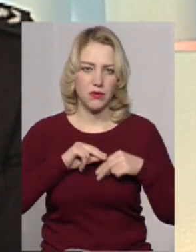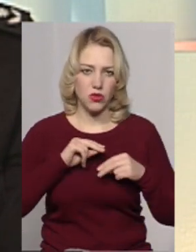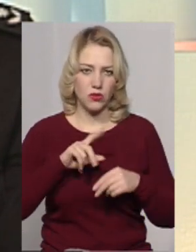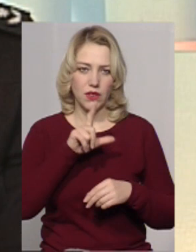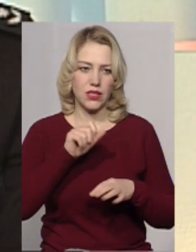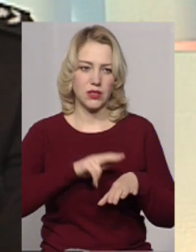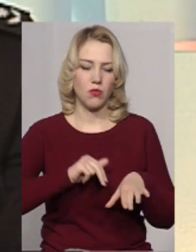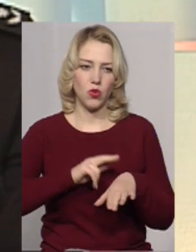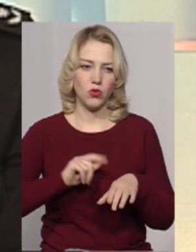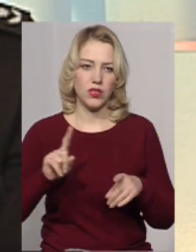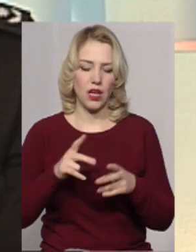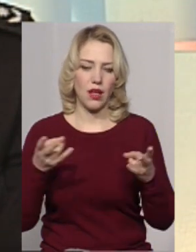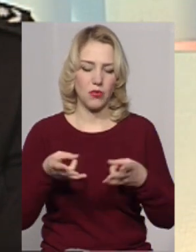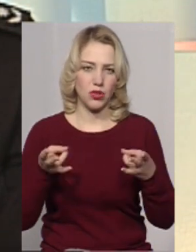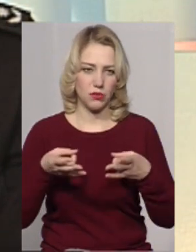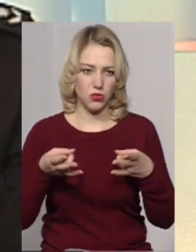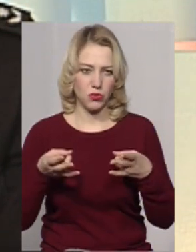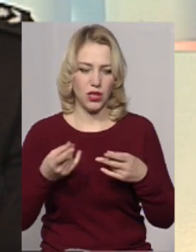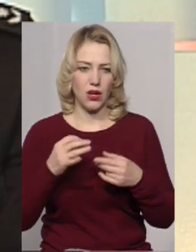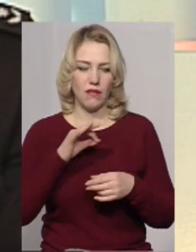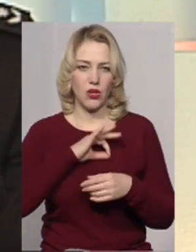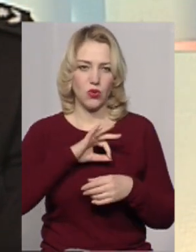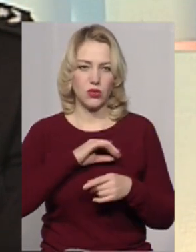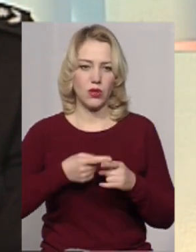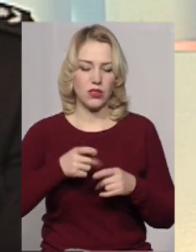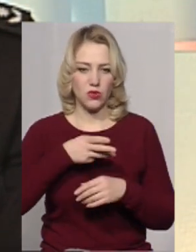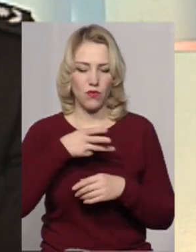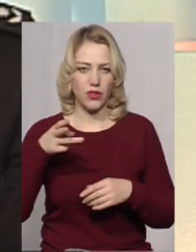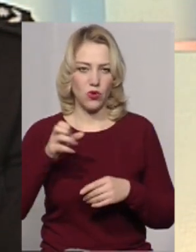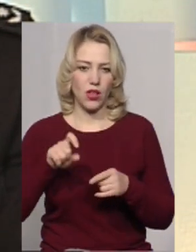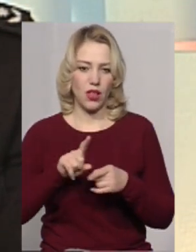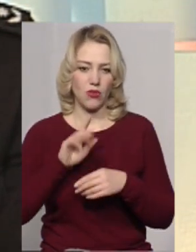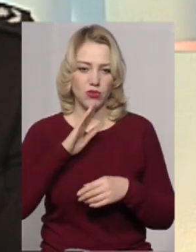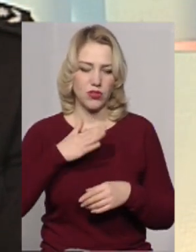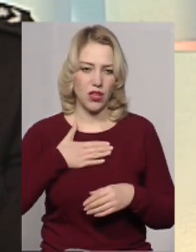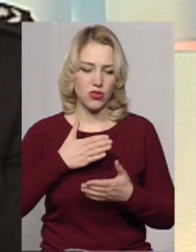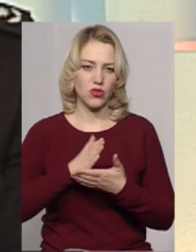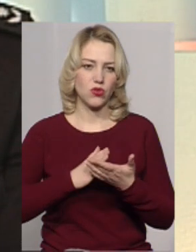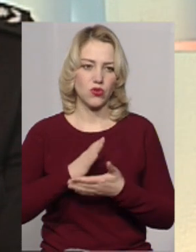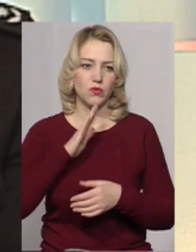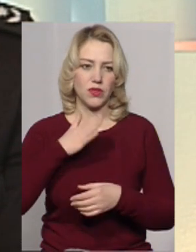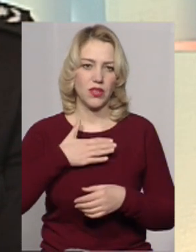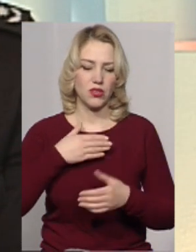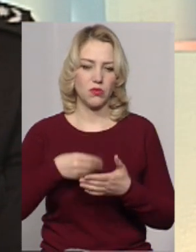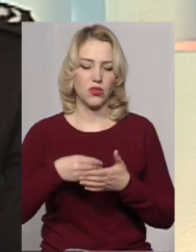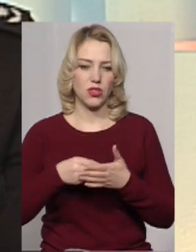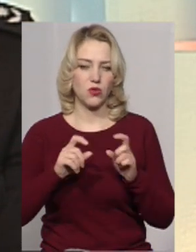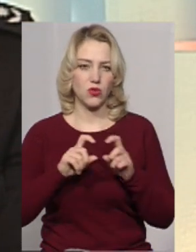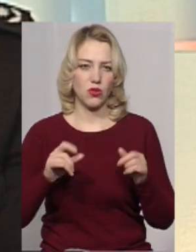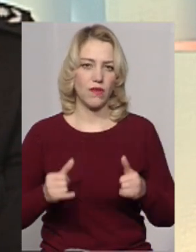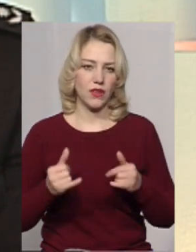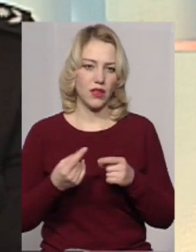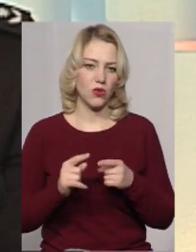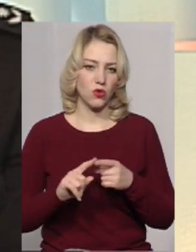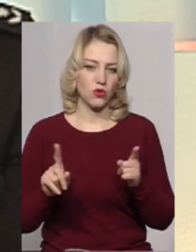потребує використання цього відео, а також наші служби, наші бюджетні установи для